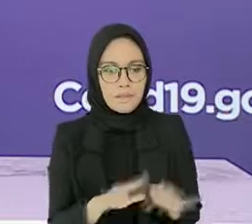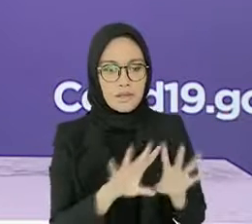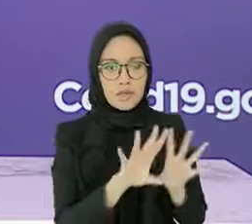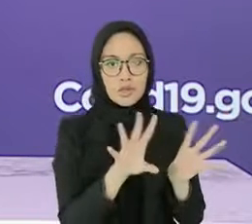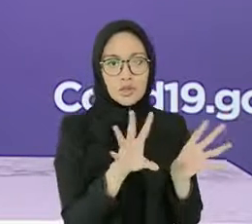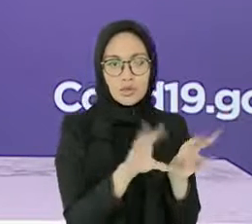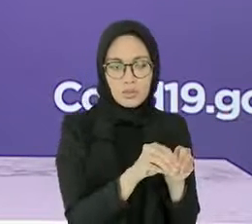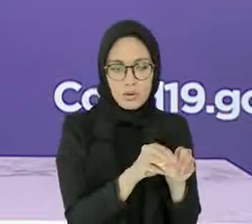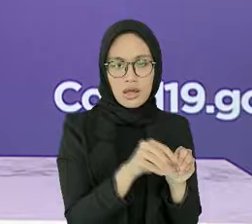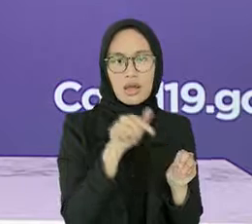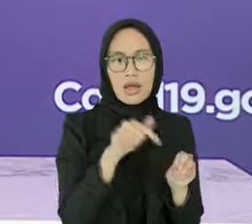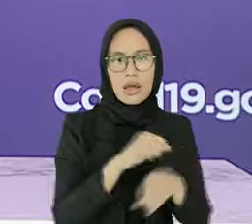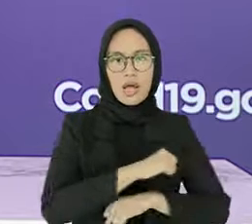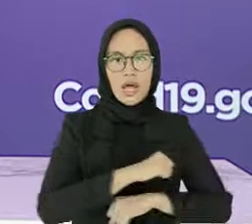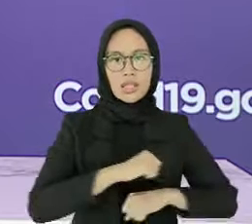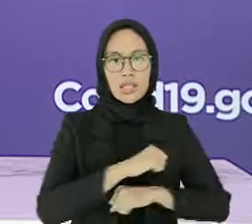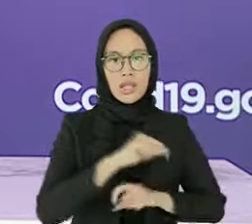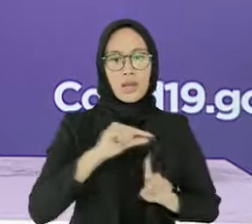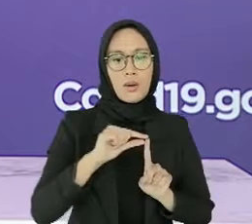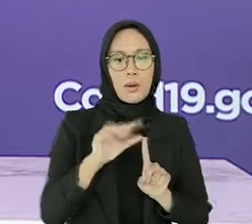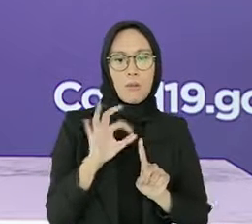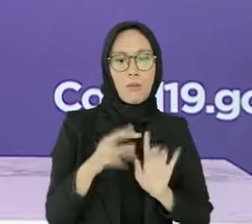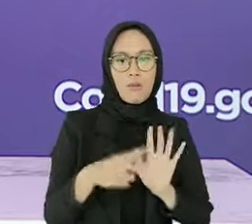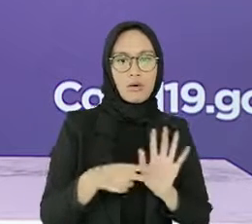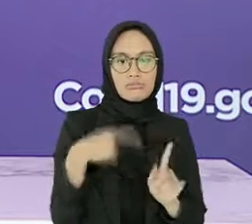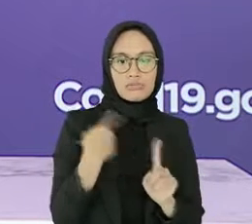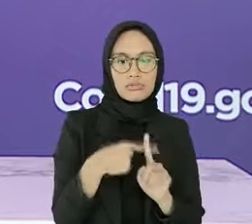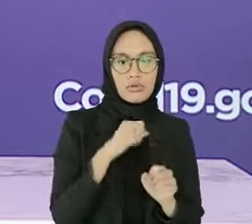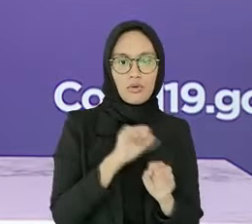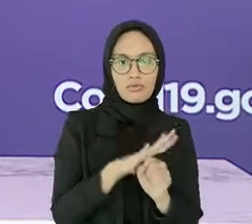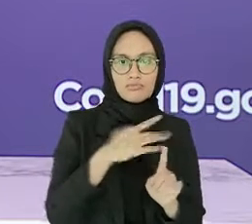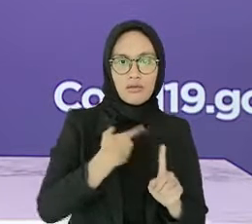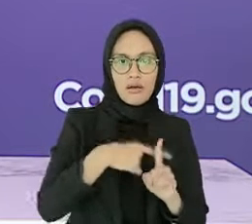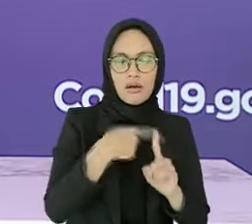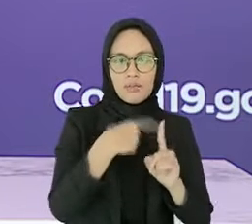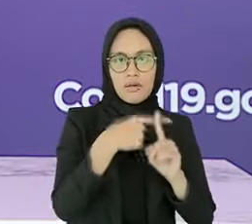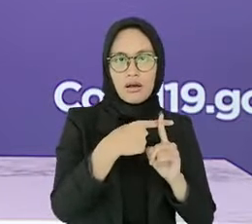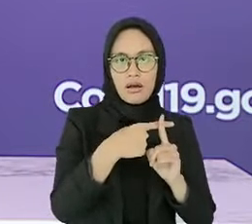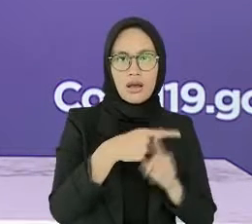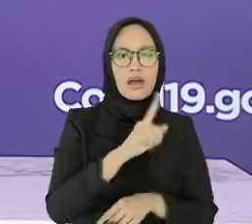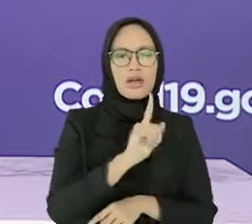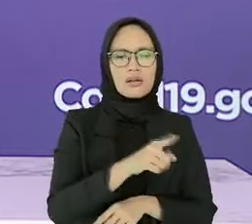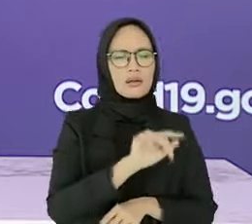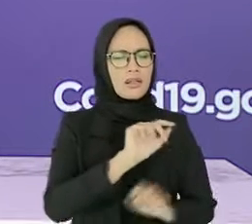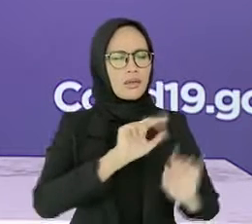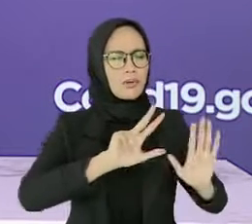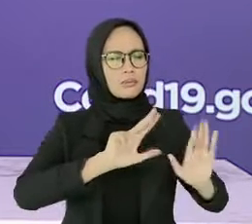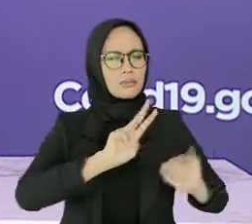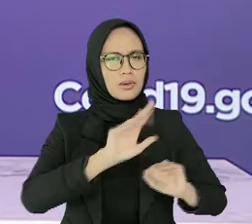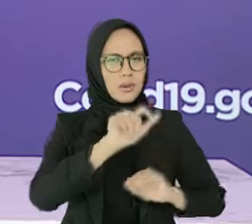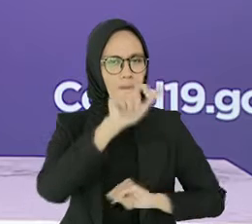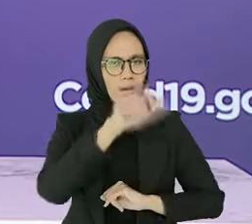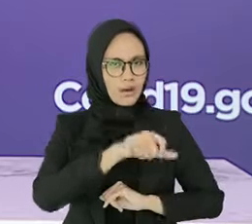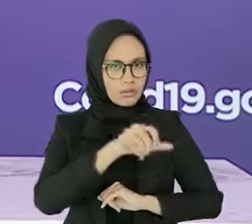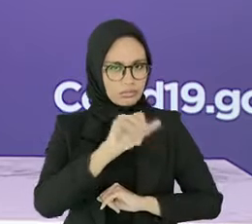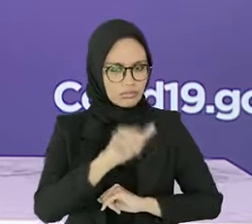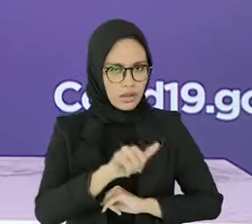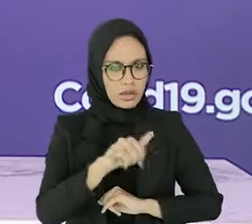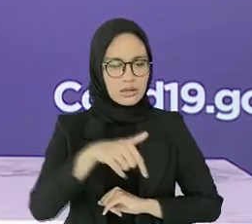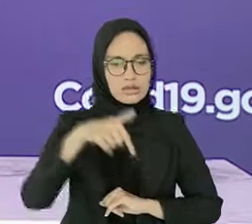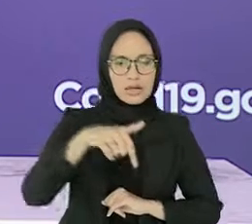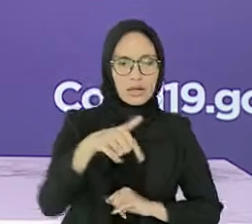Papua semakin bertambah. Kini terdapat 83 orang yang positif. Seperti apa update terkini dan